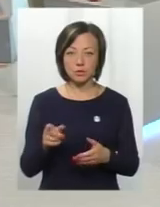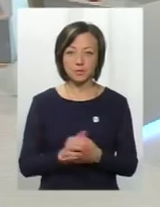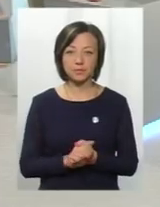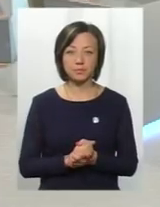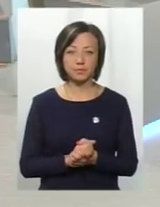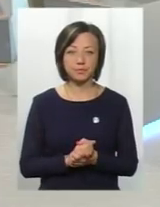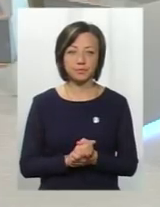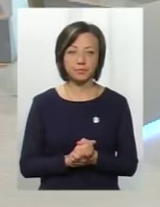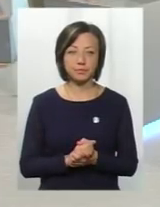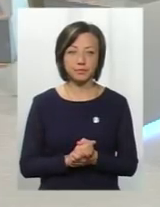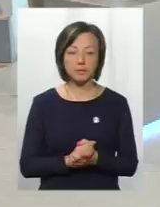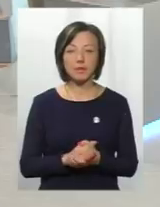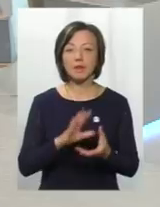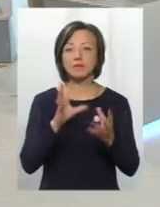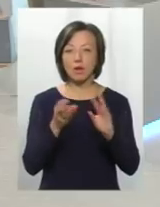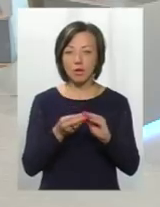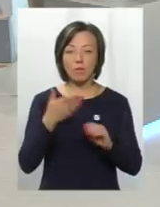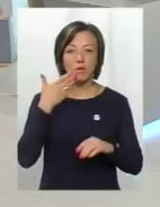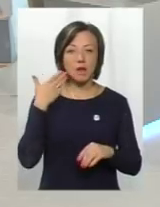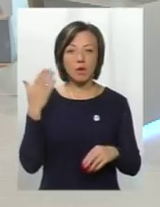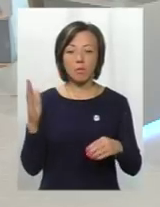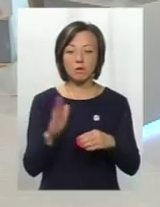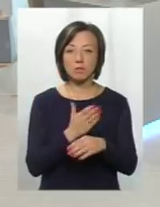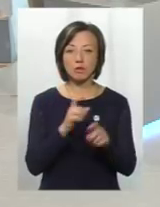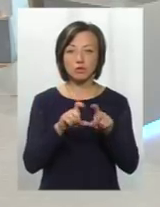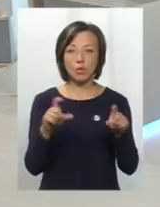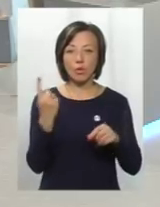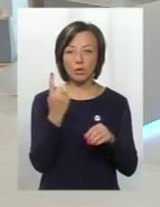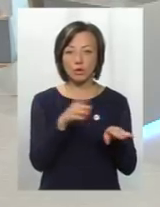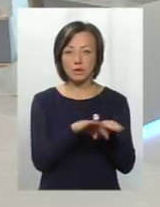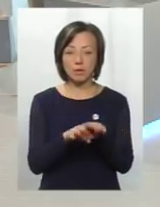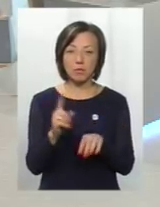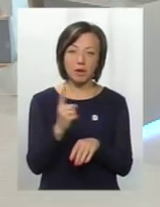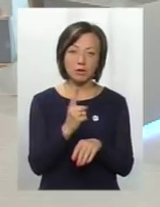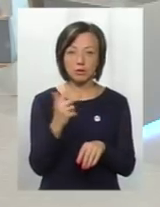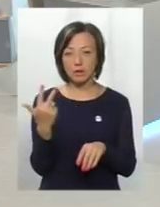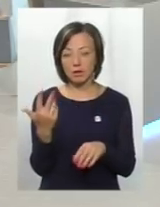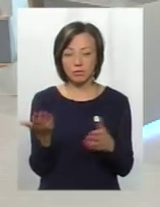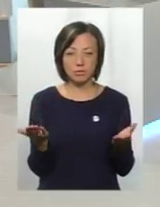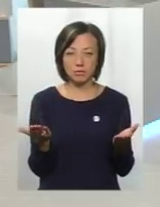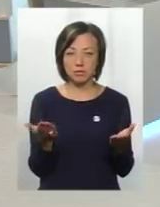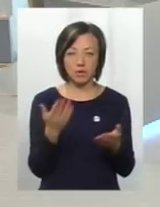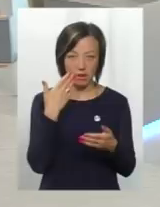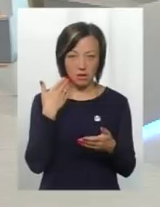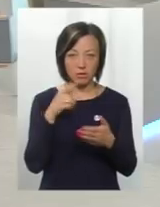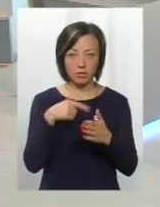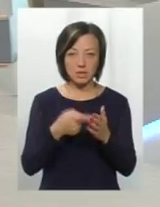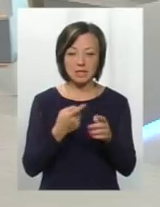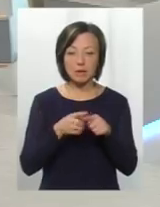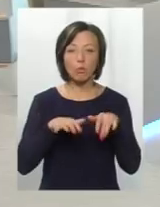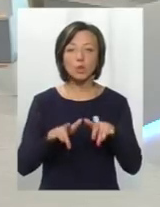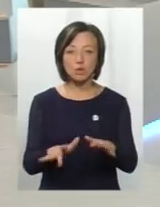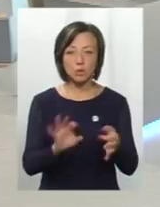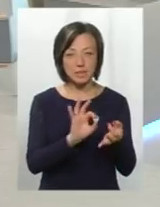А загалом легко позбавити школу одного зі ступенів, чи першого, чи третього? Ця процедура